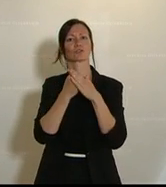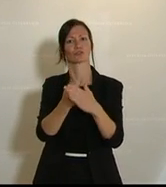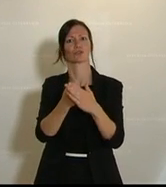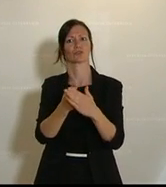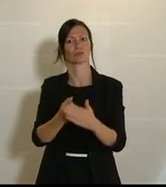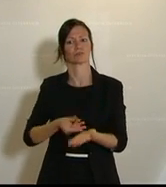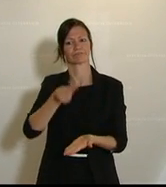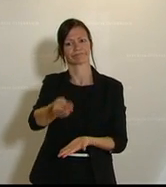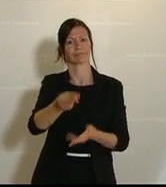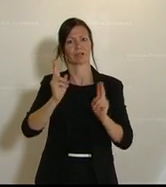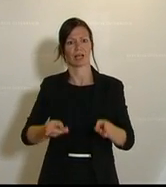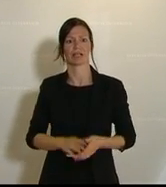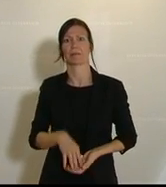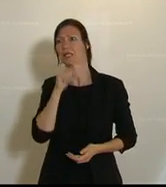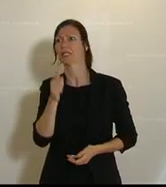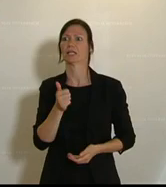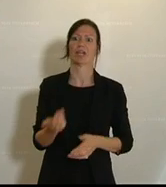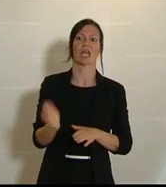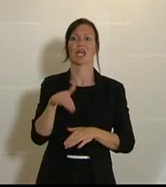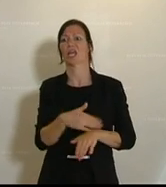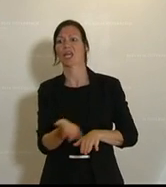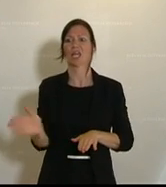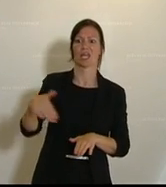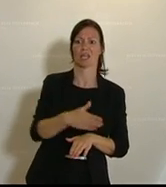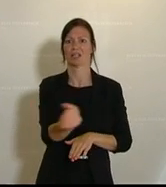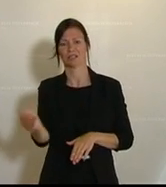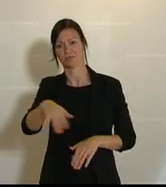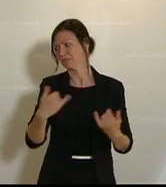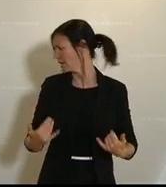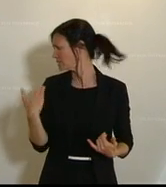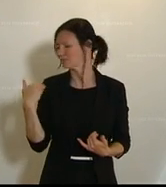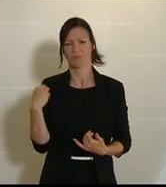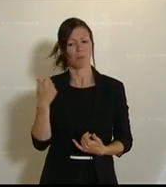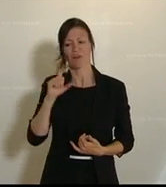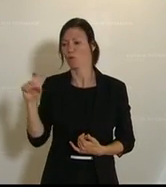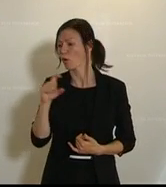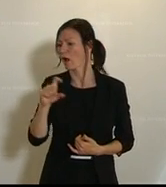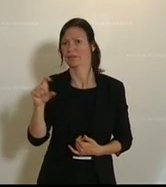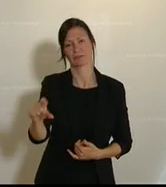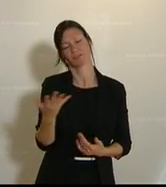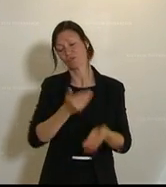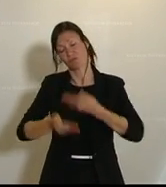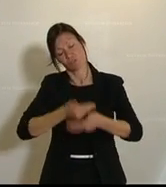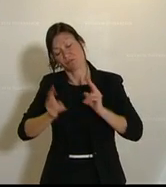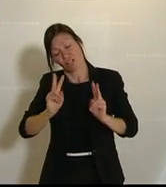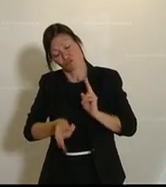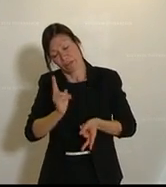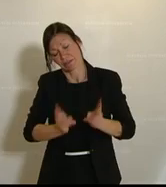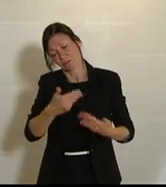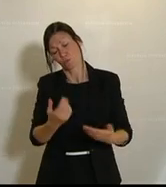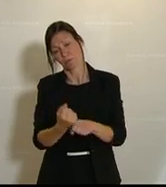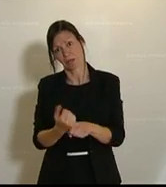würde, aber nicht so eine holpertatschige Aktion, wie sie das in den letzten Wochen zum Schaden dieser Wirtschaft gemacht haben.